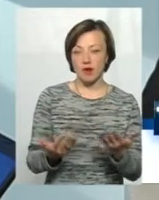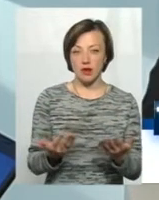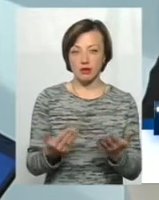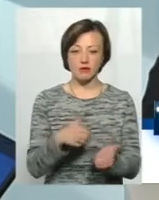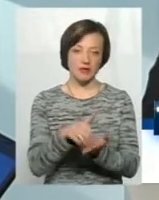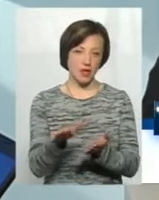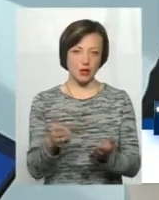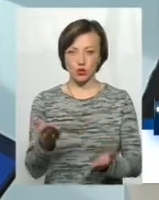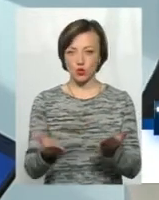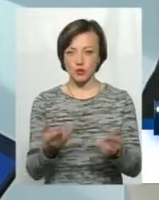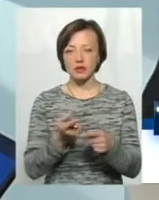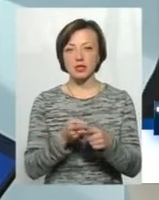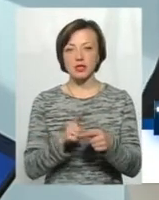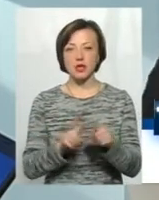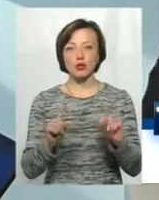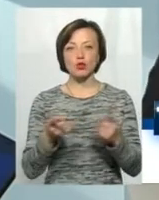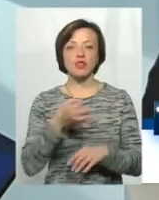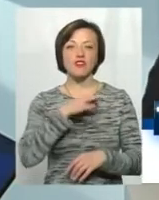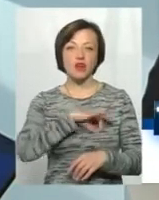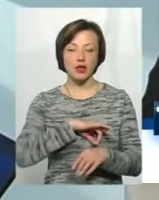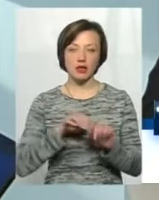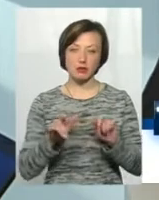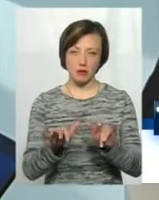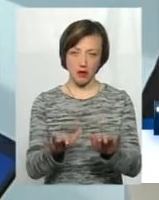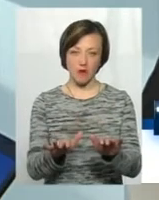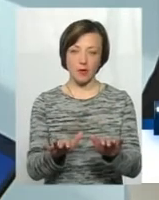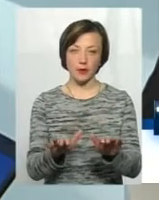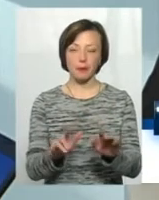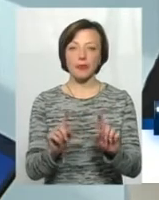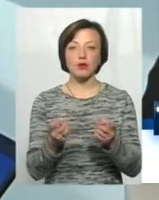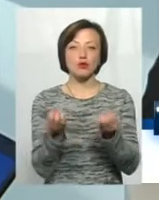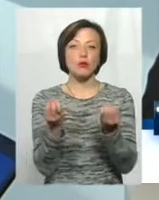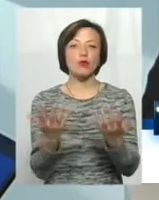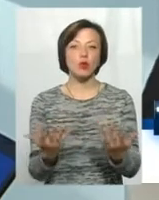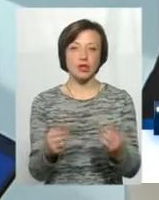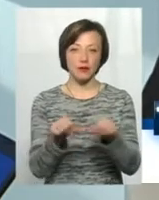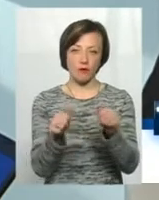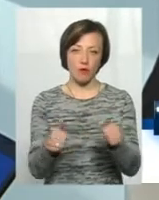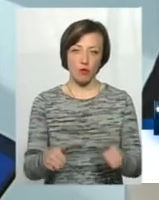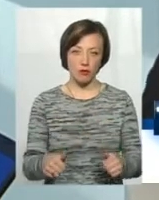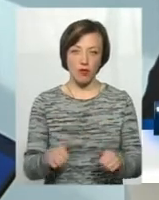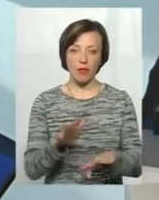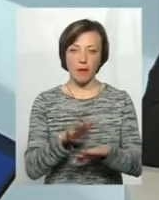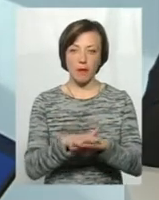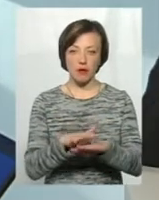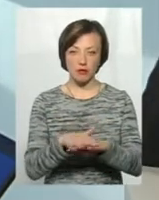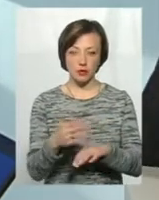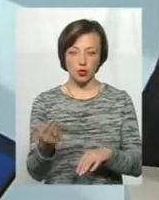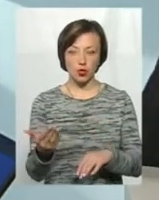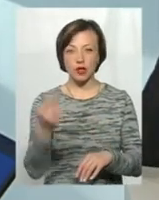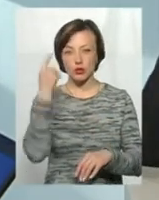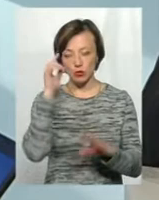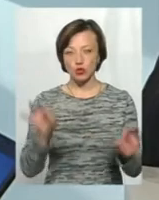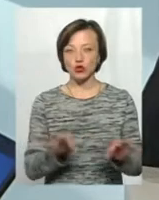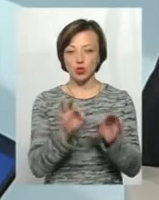Відкиньте ці сумніви, це дуже вигідна справа, вона дуже просто в оформленій на банківській стороні, я думаю,